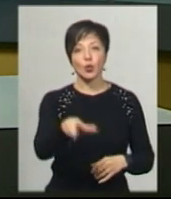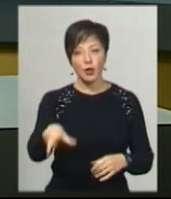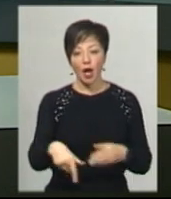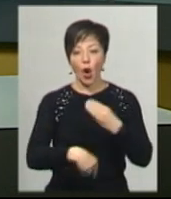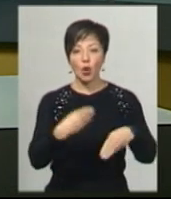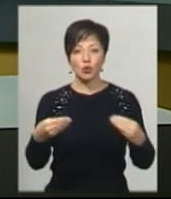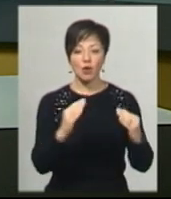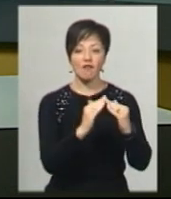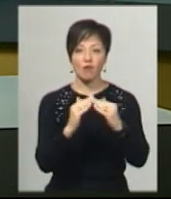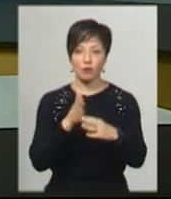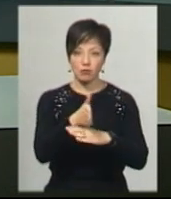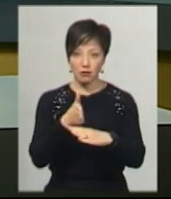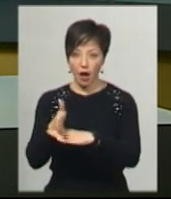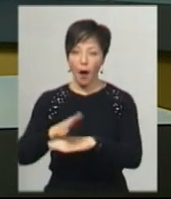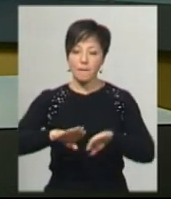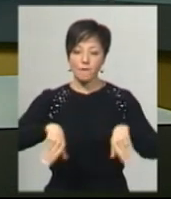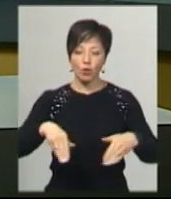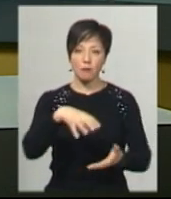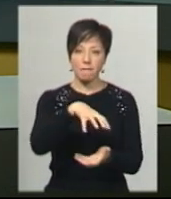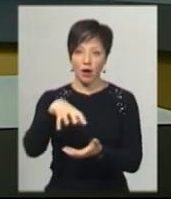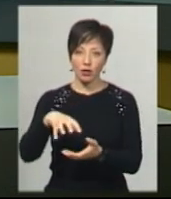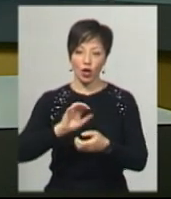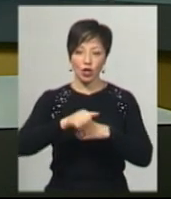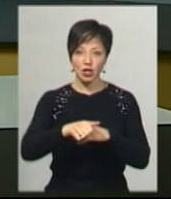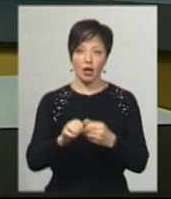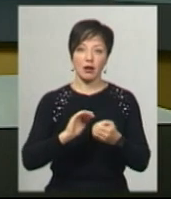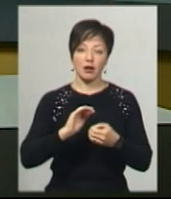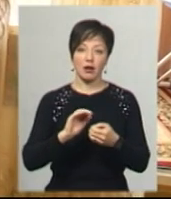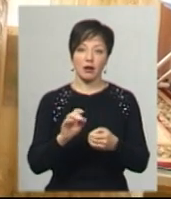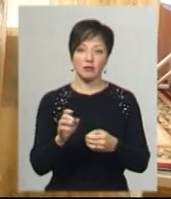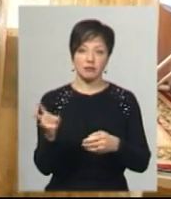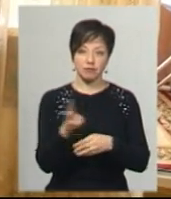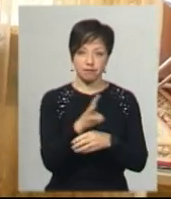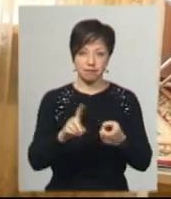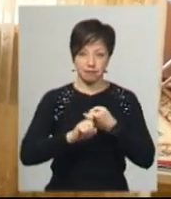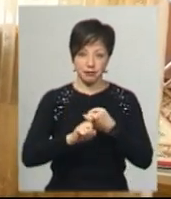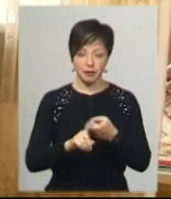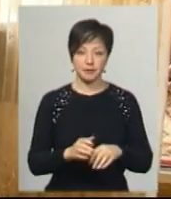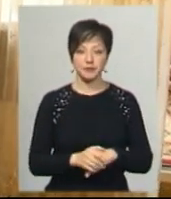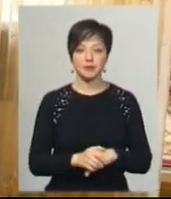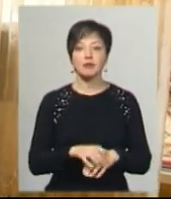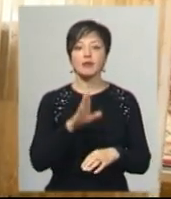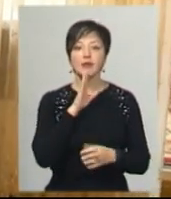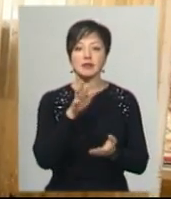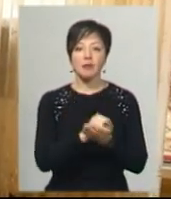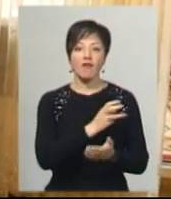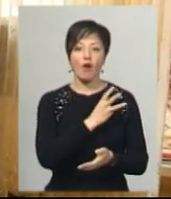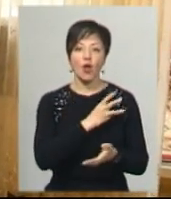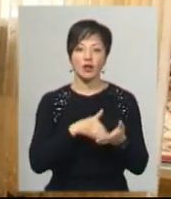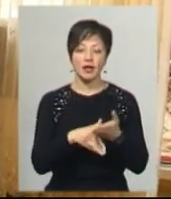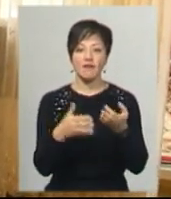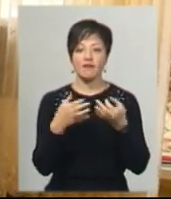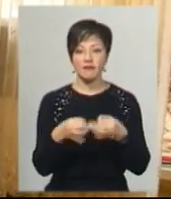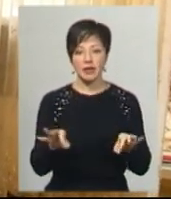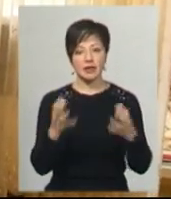Розносять веселі, а порожені банки і кришки дезінфікують. Вероніка Терехівська займається волонтерством у вільній